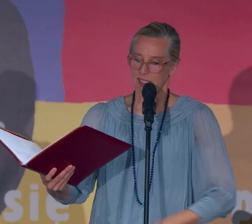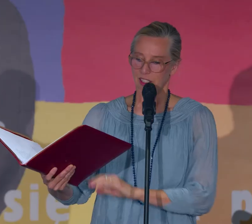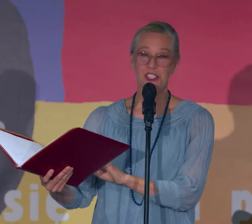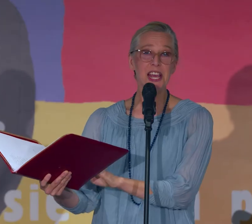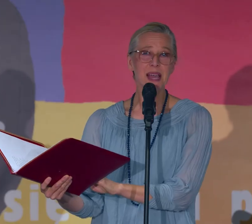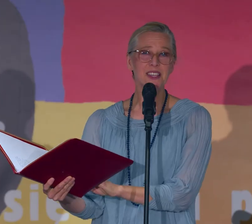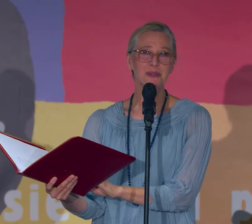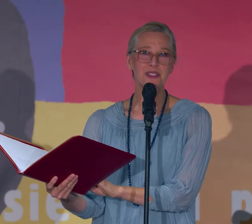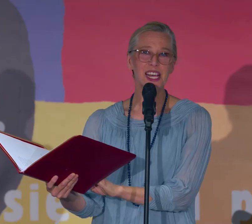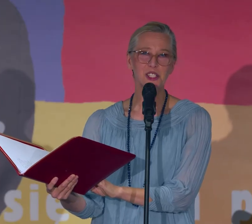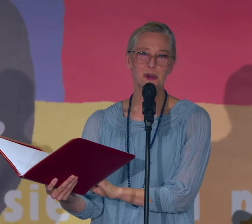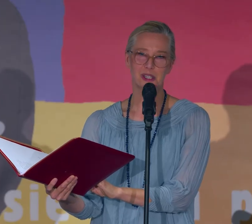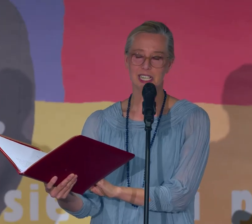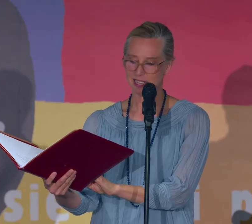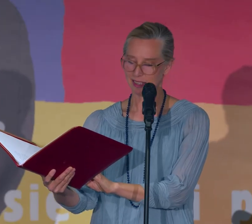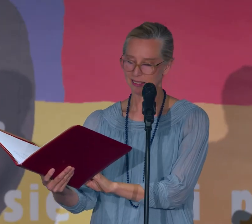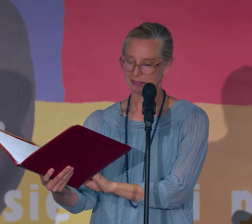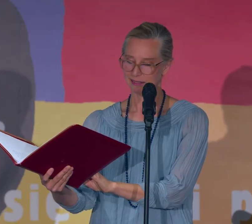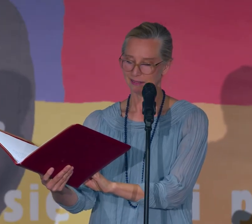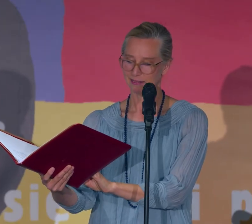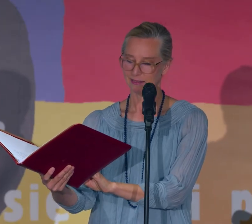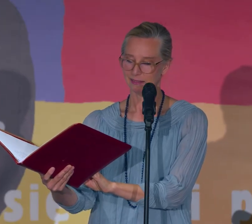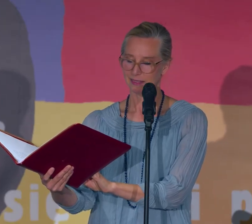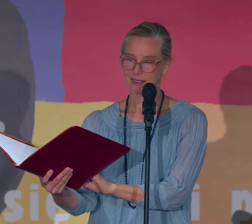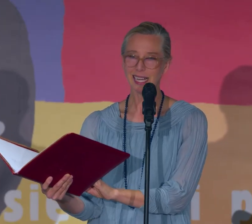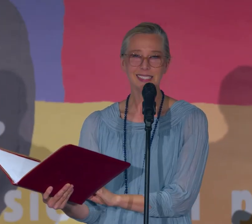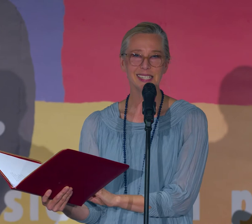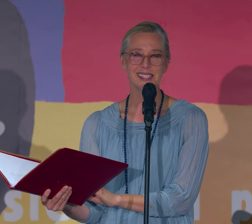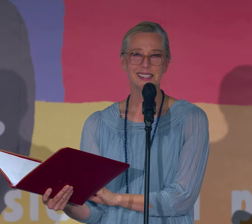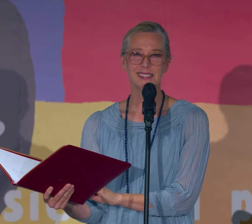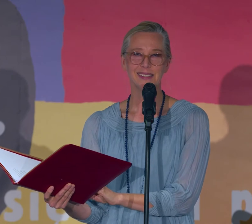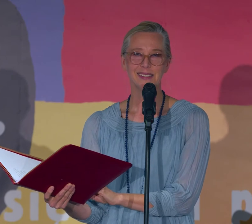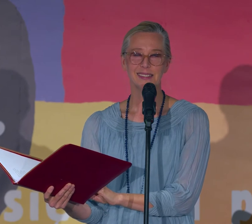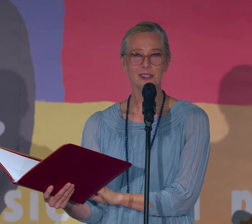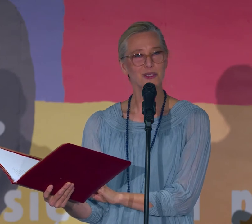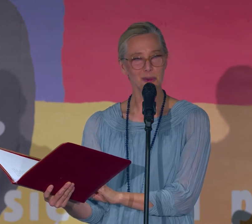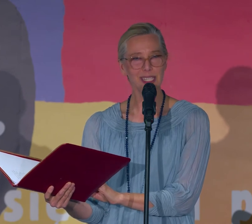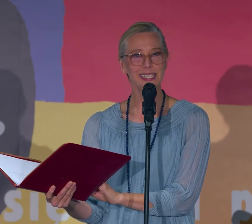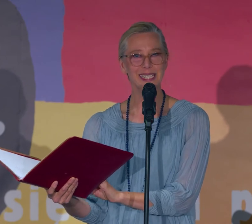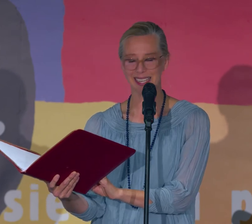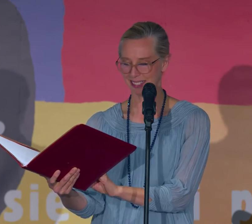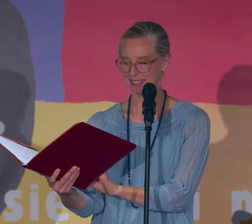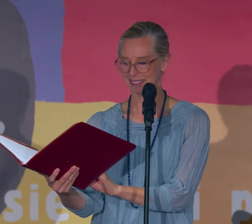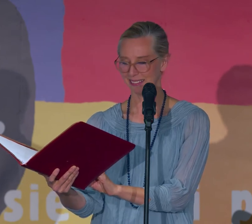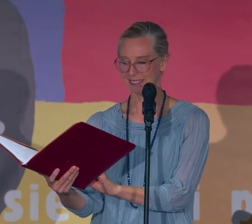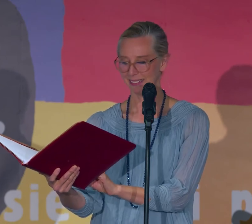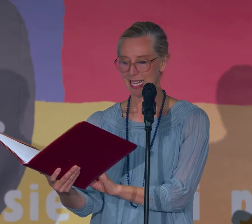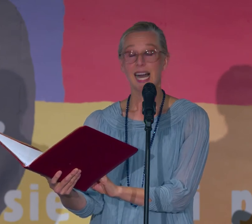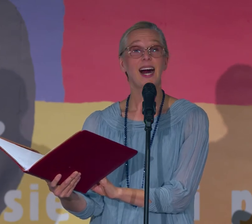ziemia ją z wierzchu kryje na niej rosną lilie